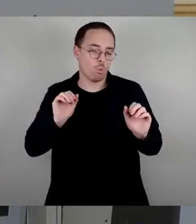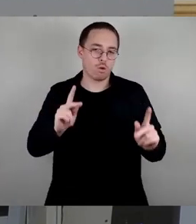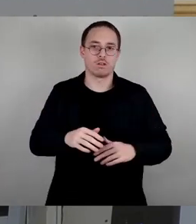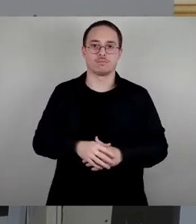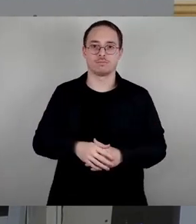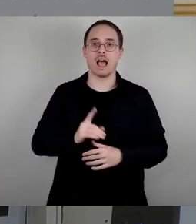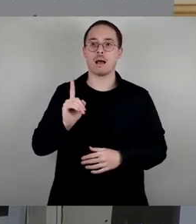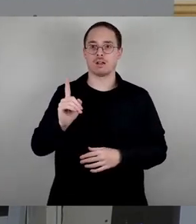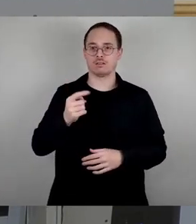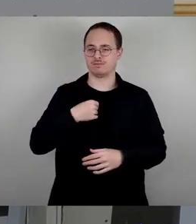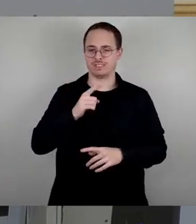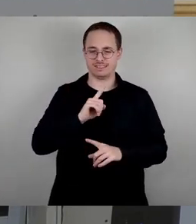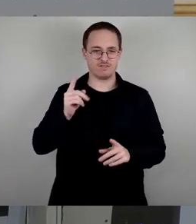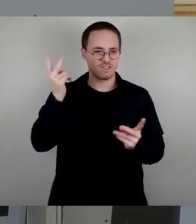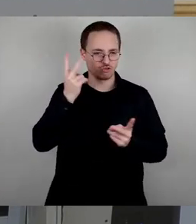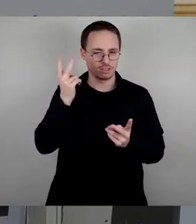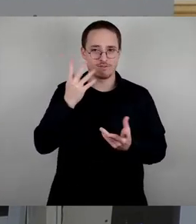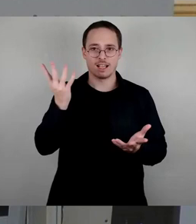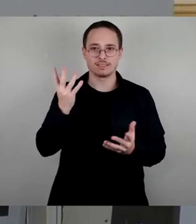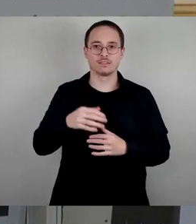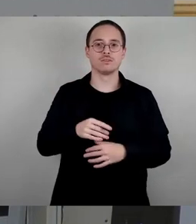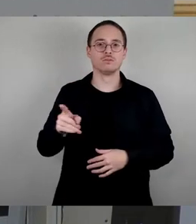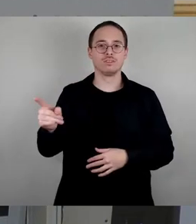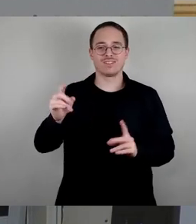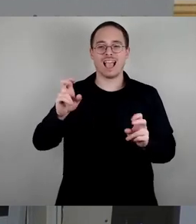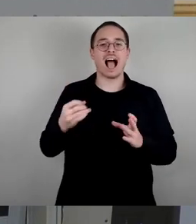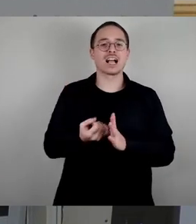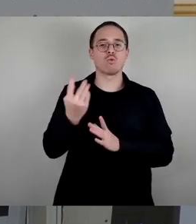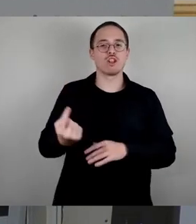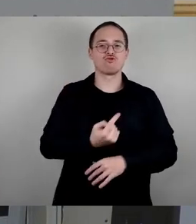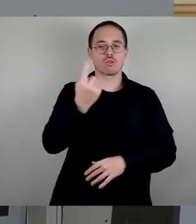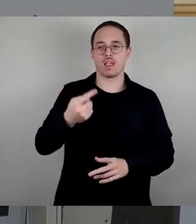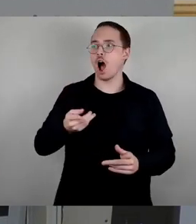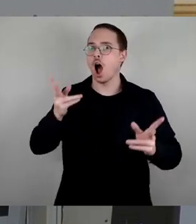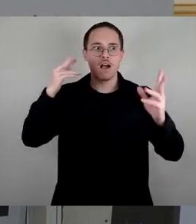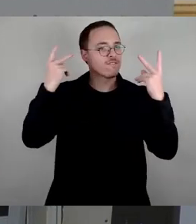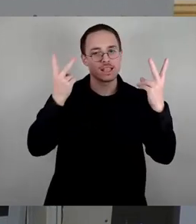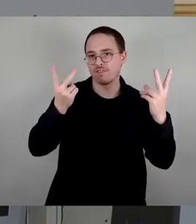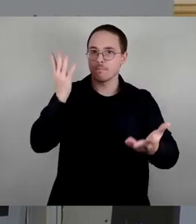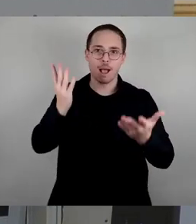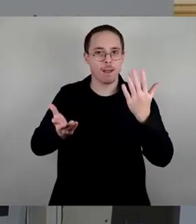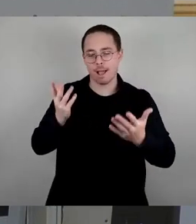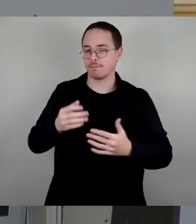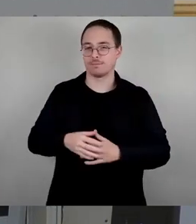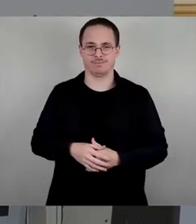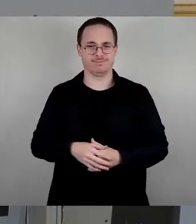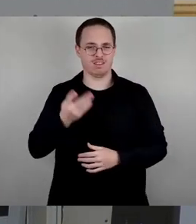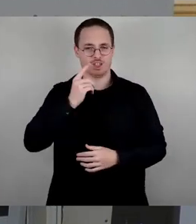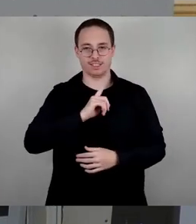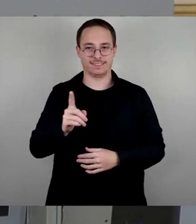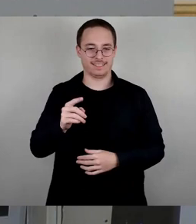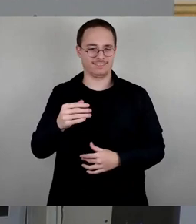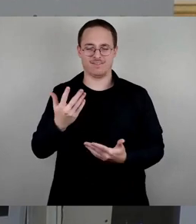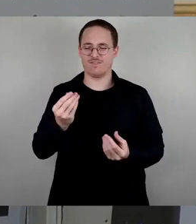aktuellen Stunde. Das ist ganz klar Wahlkampfgetöse, weil wir hätten die Sache in der Sache letztes Mal bereits